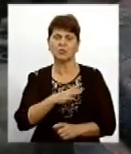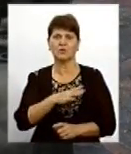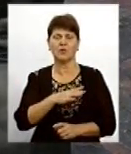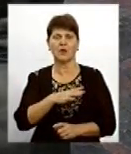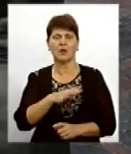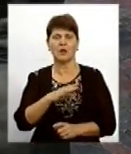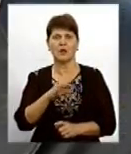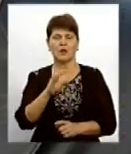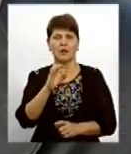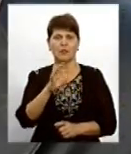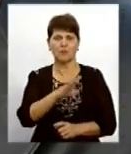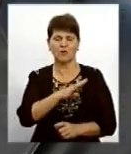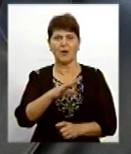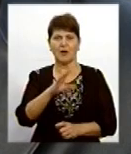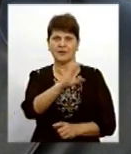-китайському конфлікті.